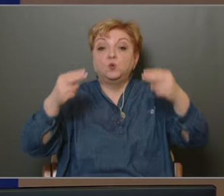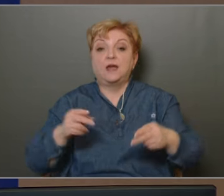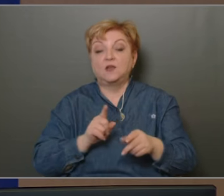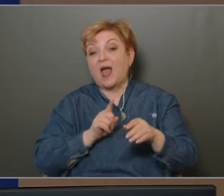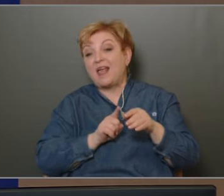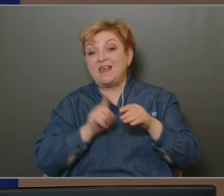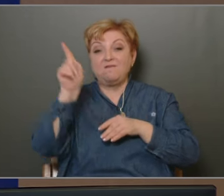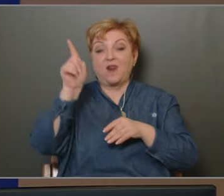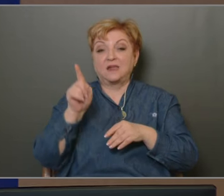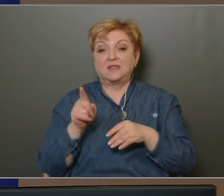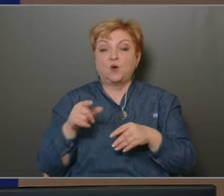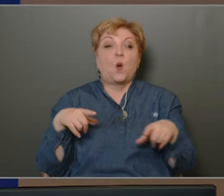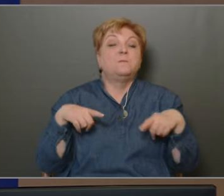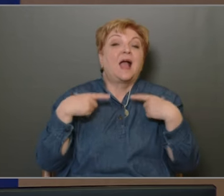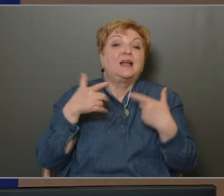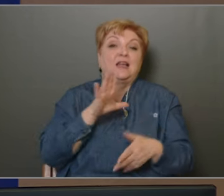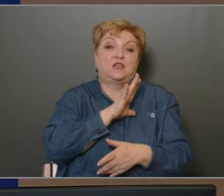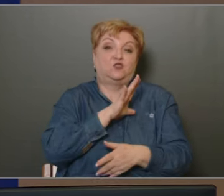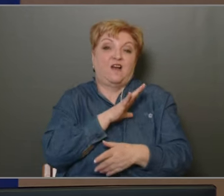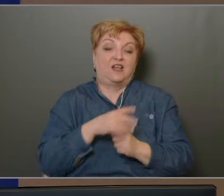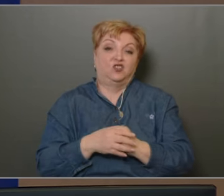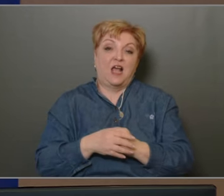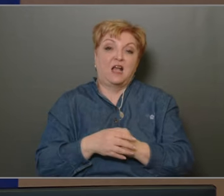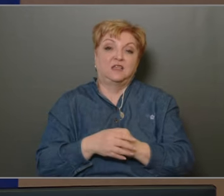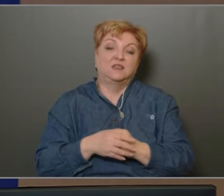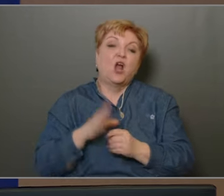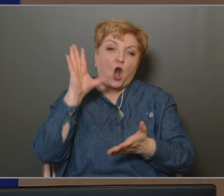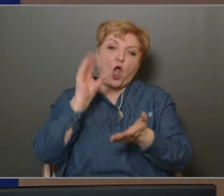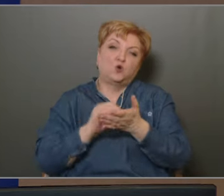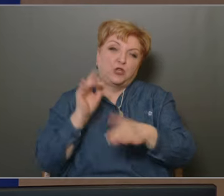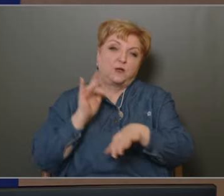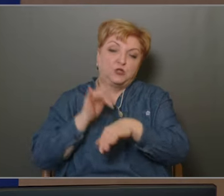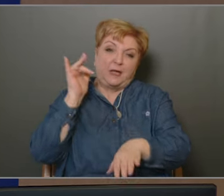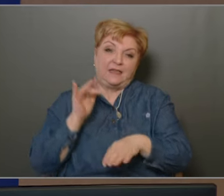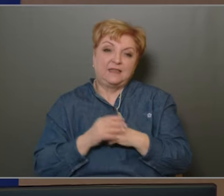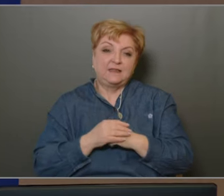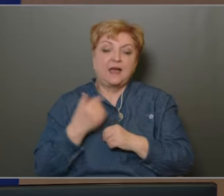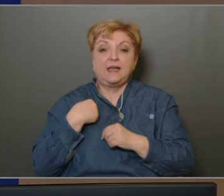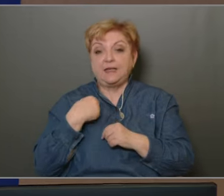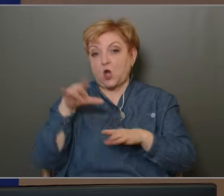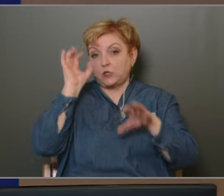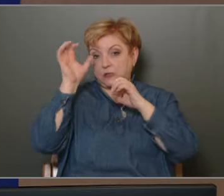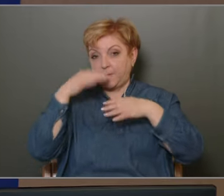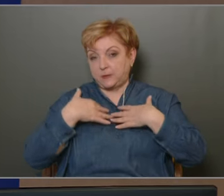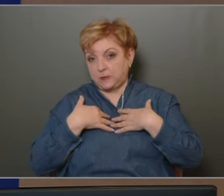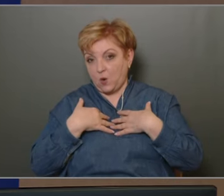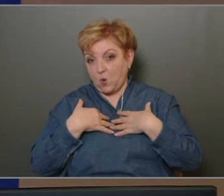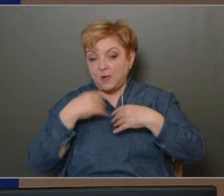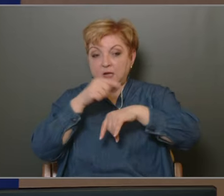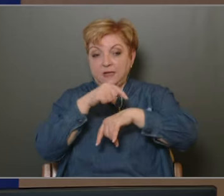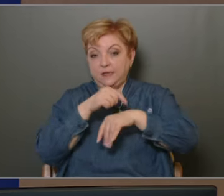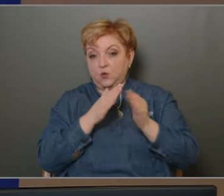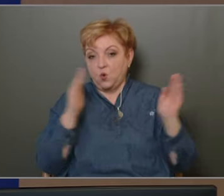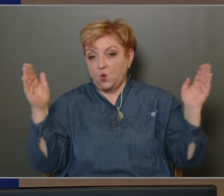infláció, a megélhetési válság És ez természetesen a lakosságot is érintette Én azt tavasztaltam, hogy ez alatt az